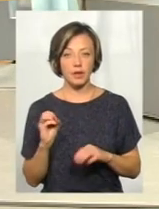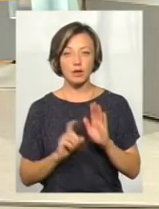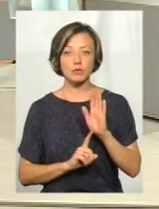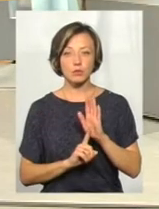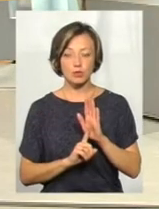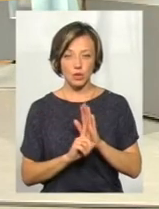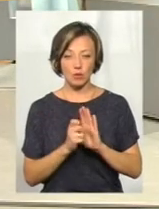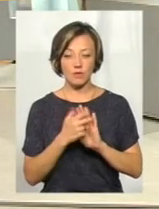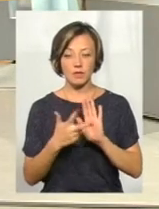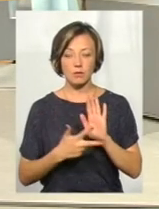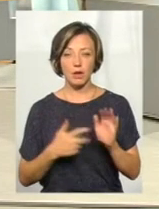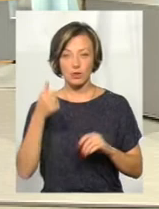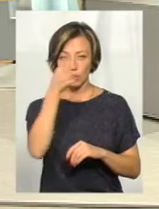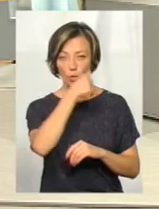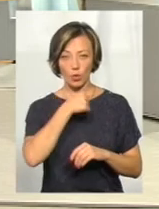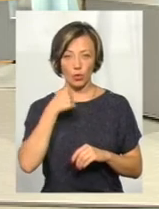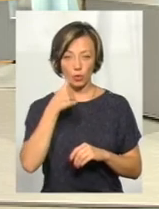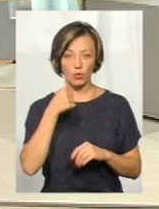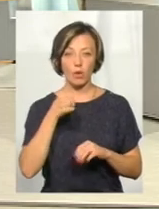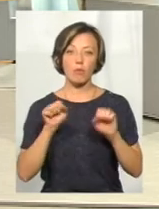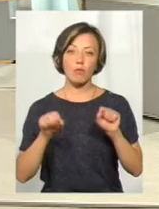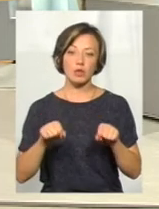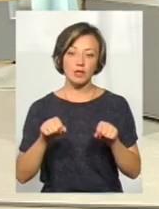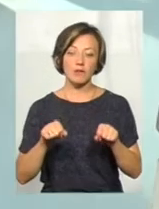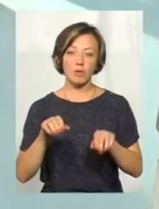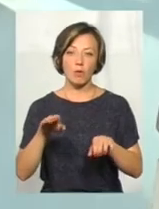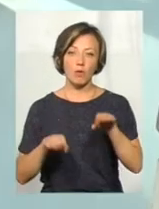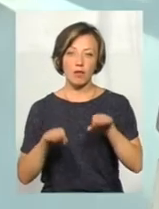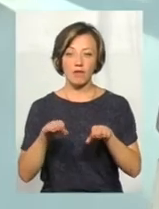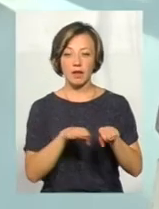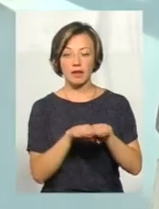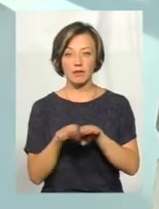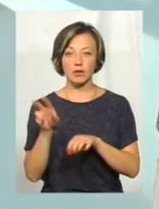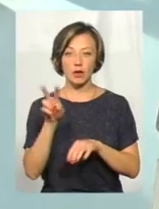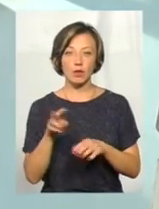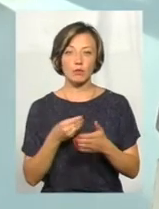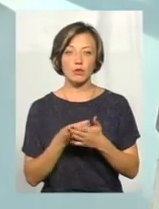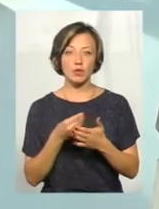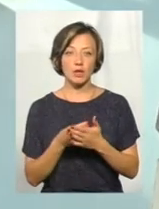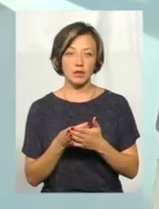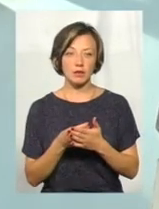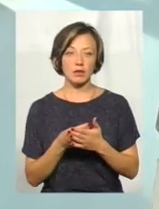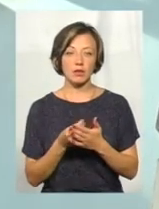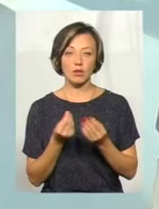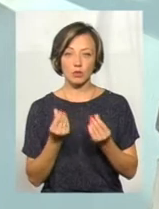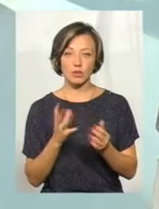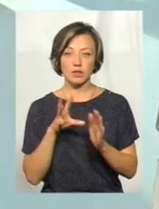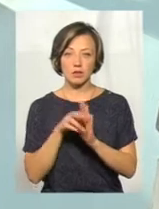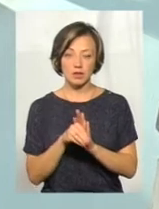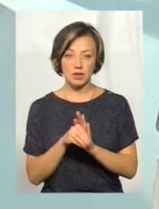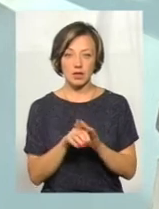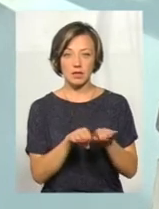початку 2018 року з можливим коливанням курсу, адже бюджетною резолюцією закладений курс